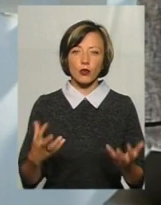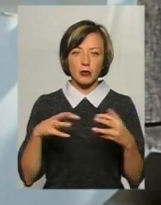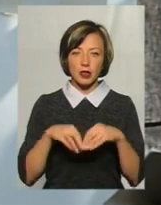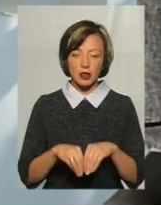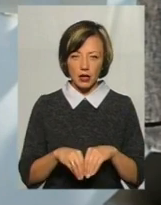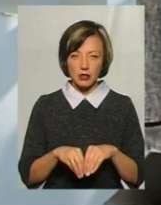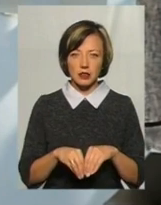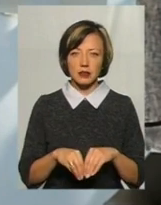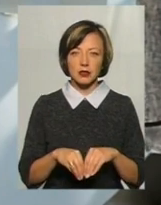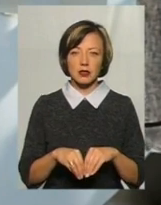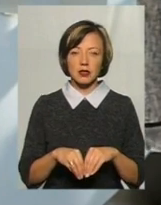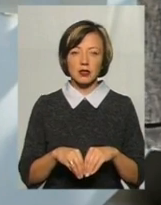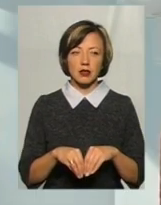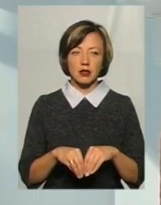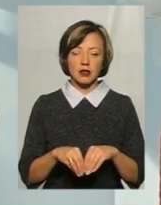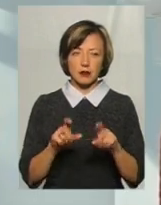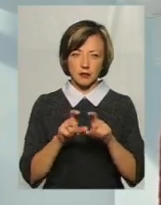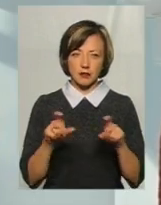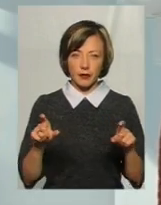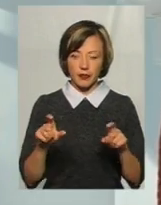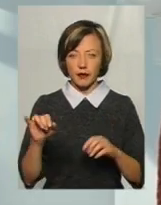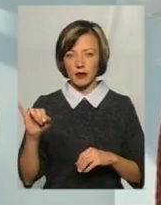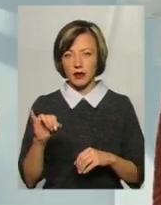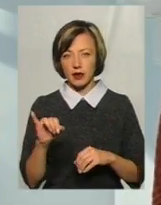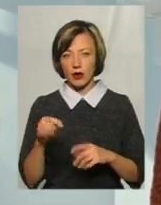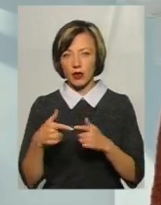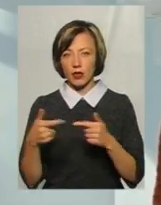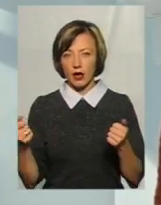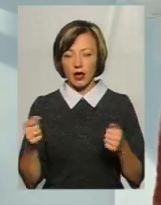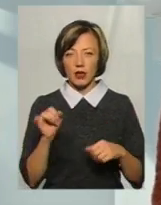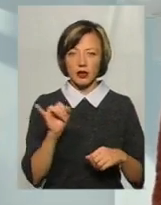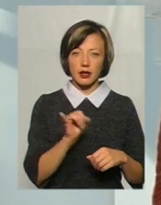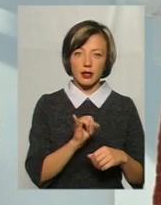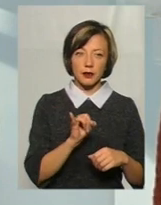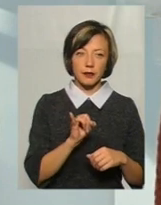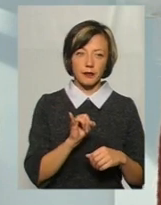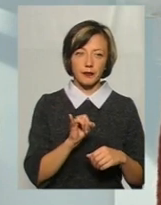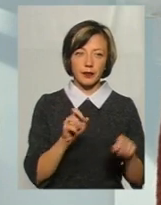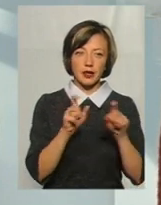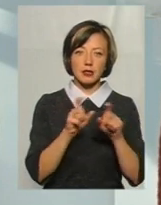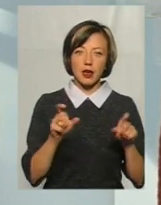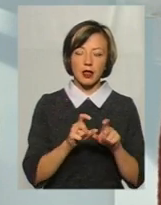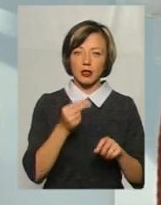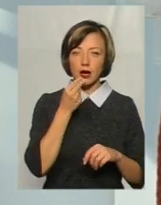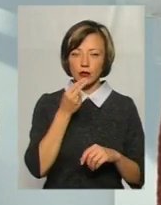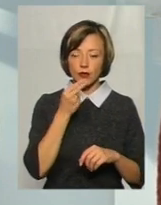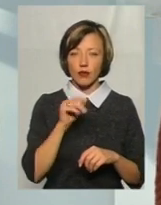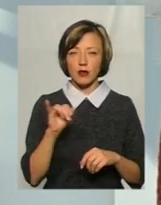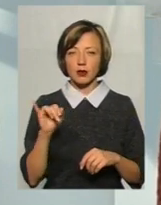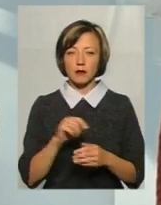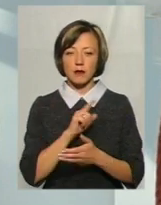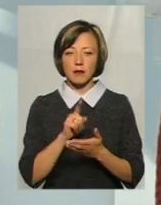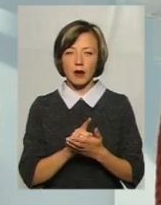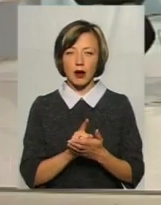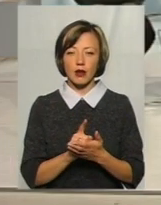навколо цього кластера відповідно і готелі, і заклади харчування. Мають